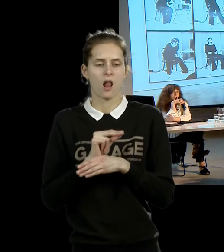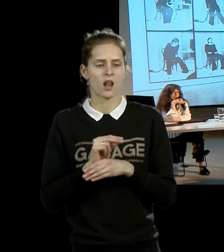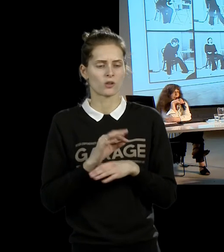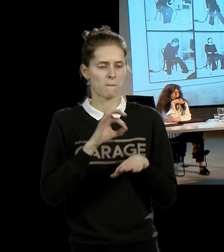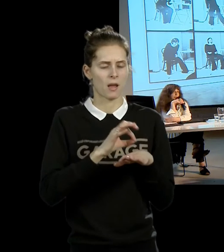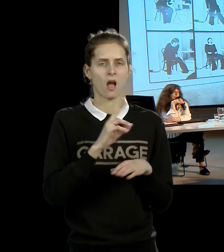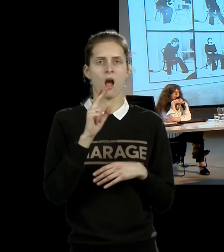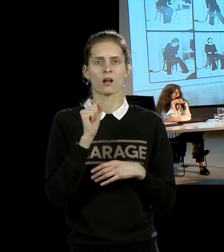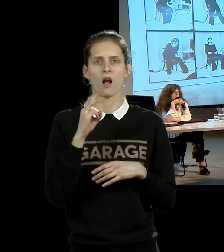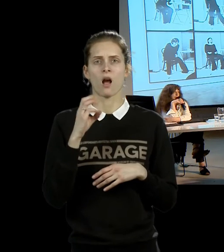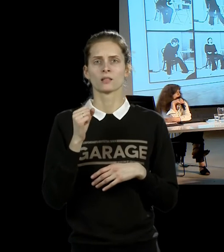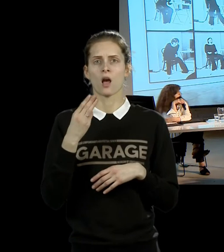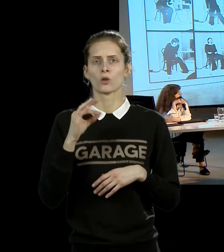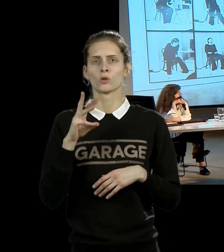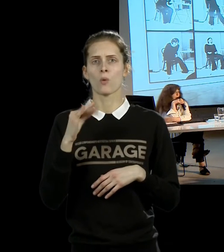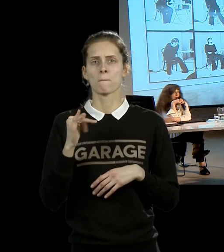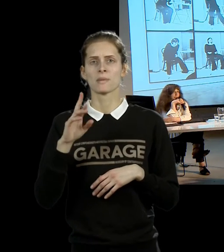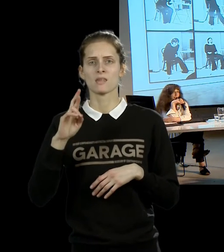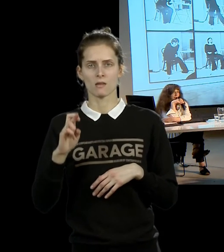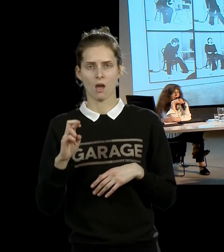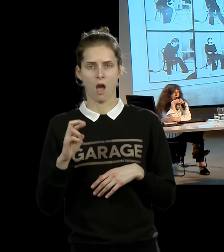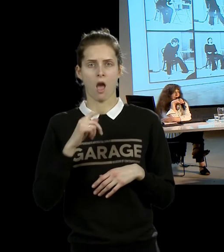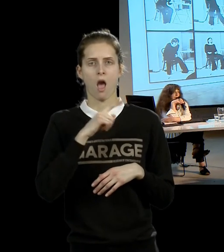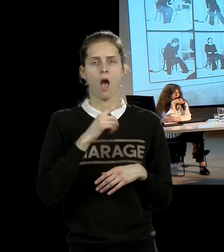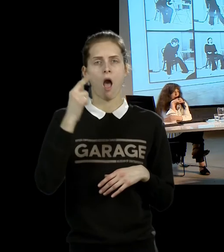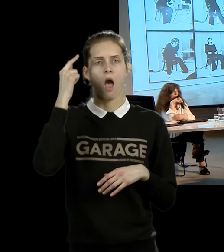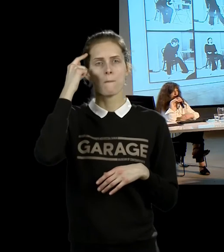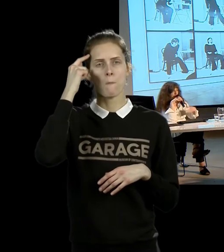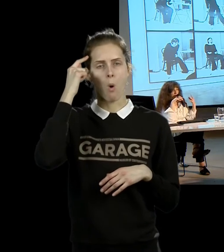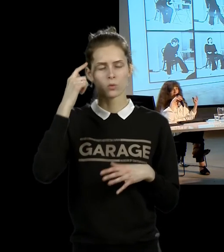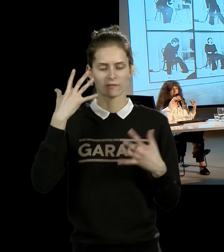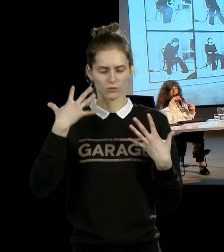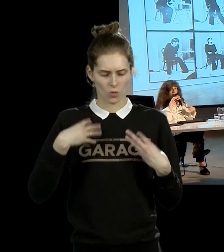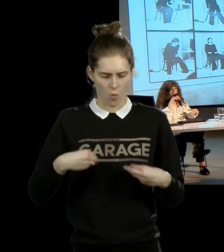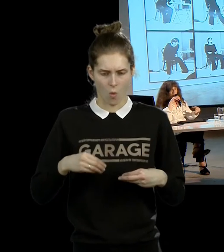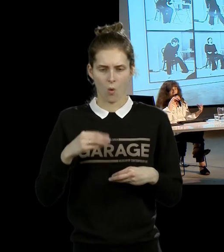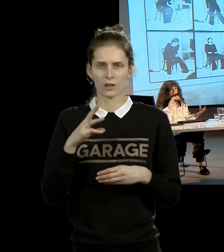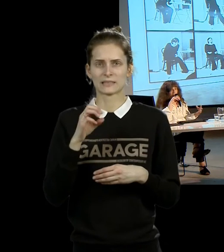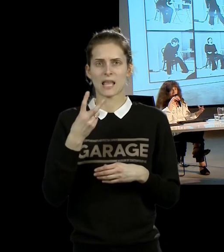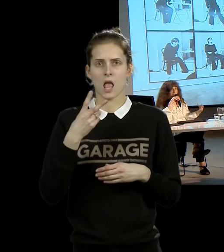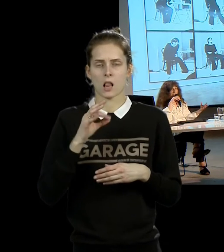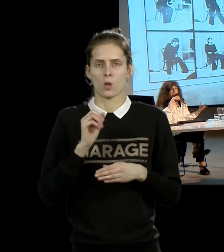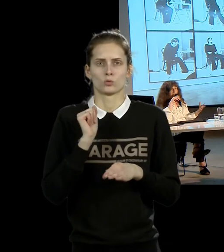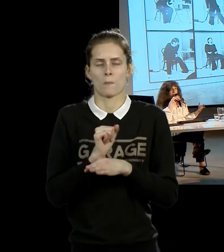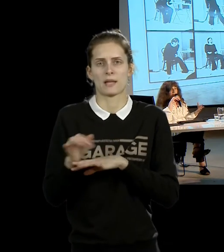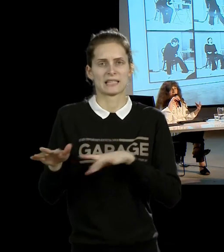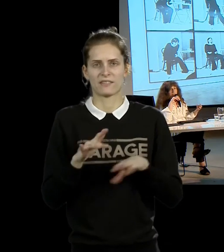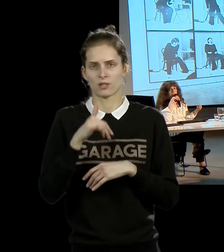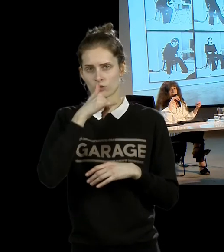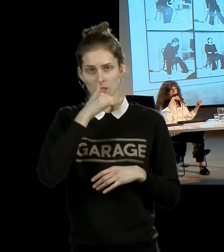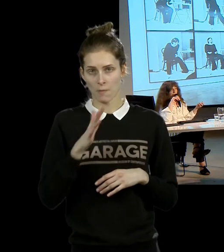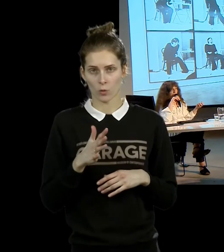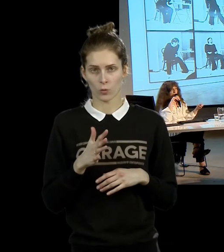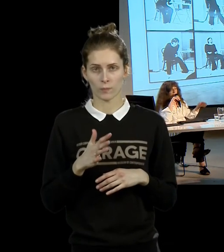обездвиживает, расслабляет мозгулы и делает ее абсолютно обездвиженной. Вторая таблетка, то есть она была в сознании, но еле-еле могла